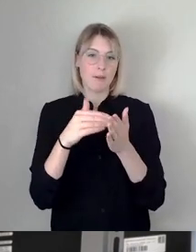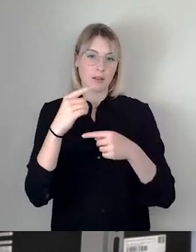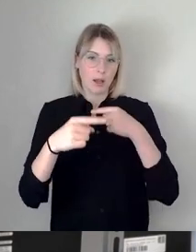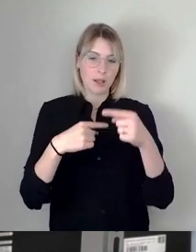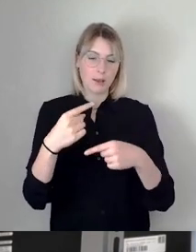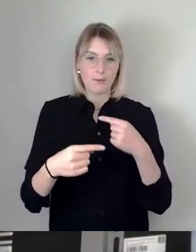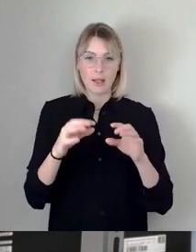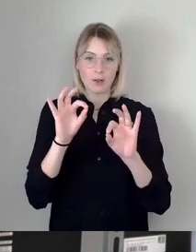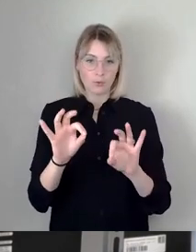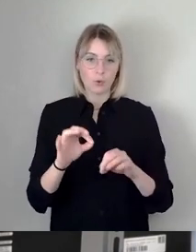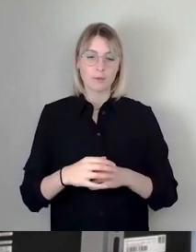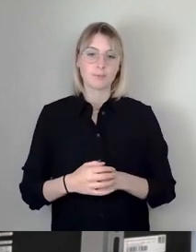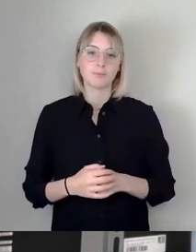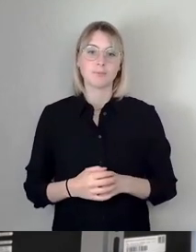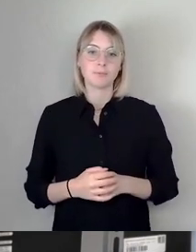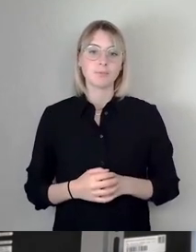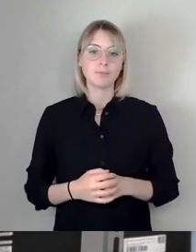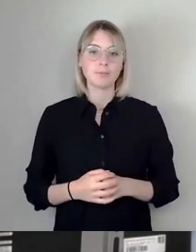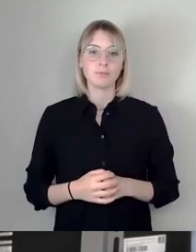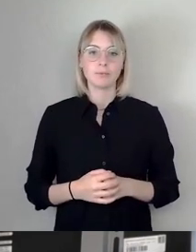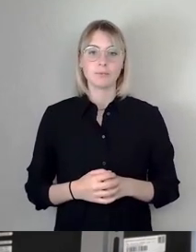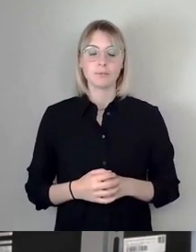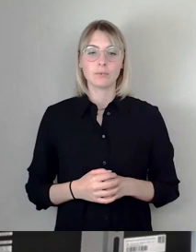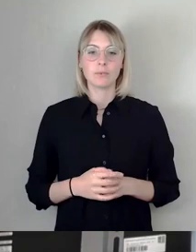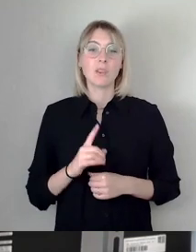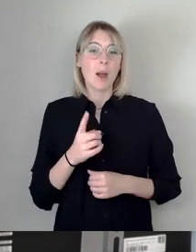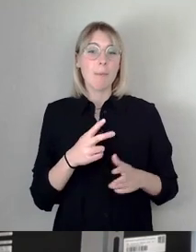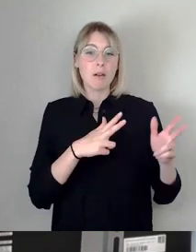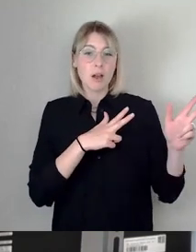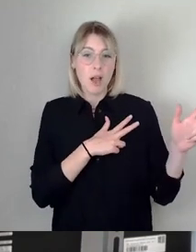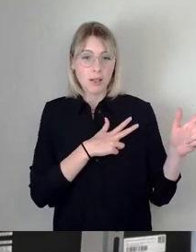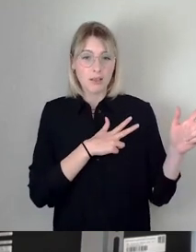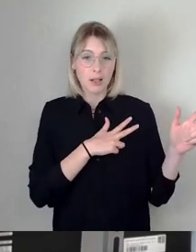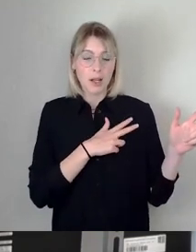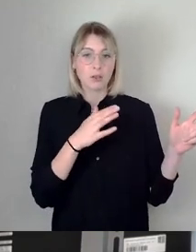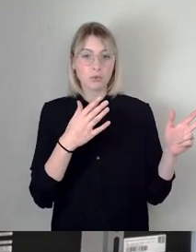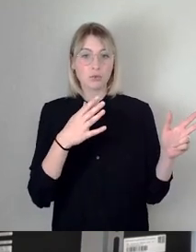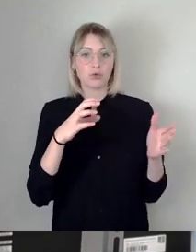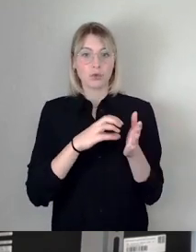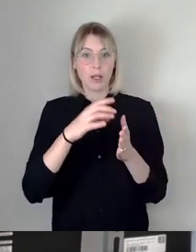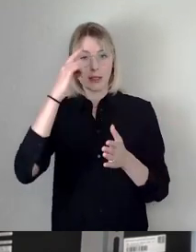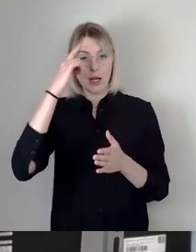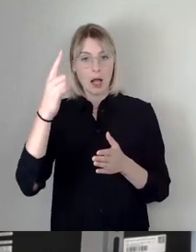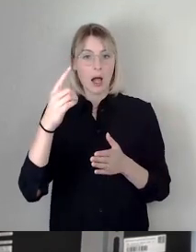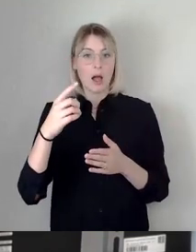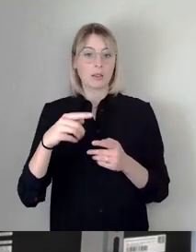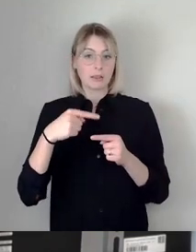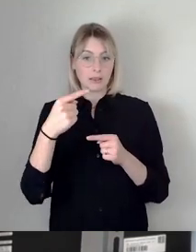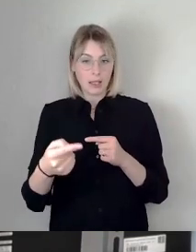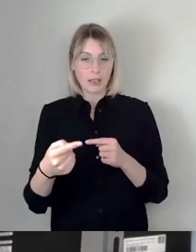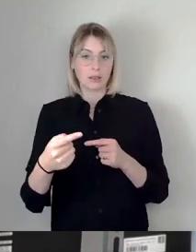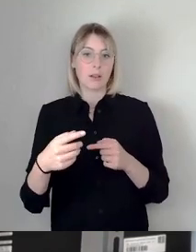verteilen. Die Realität, mit der sich der Rat in der kommenden Wahlperiode auseinanderzusetzen hat,